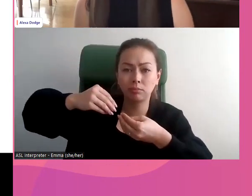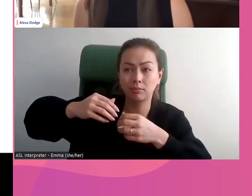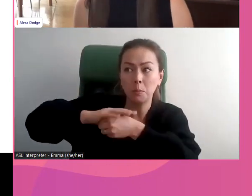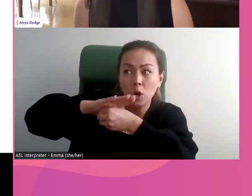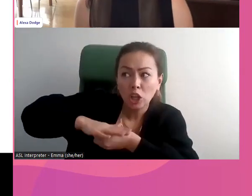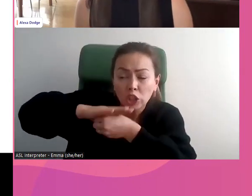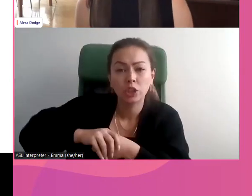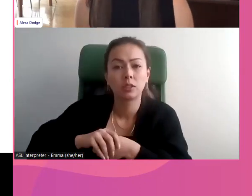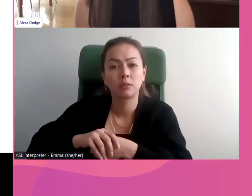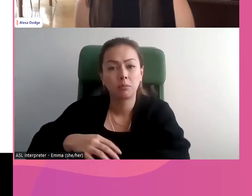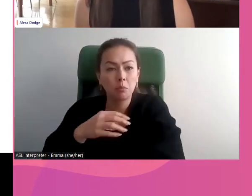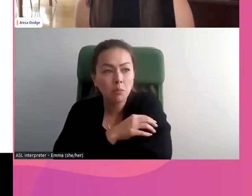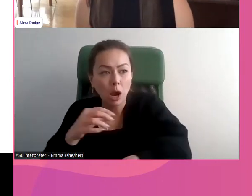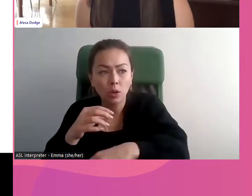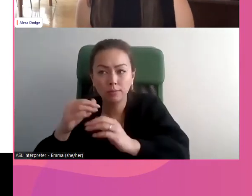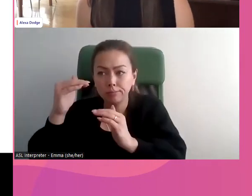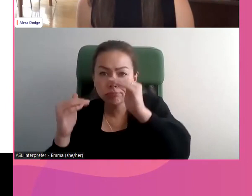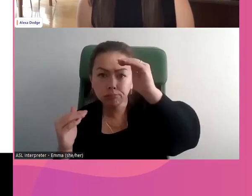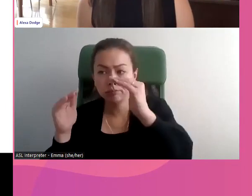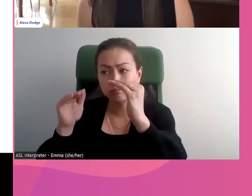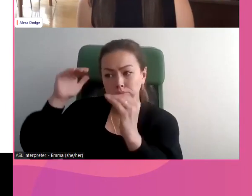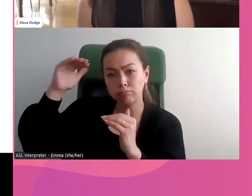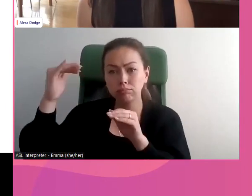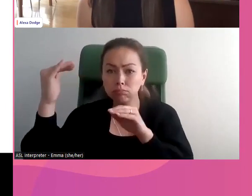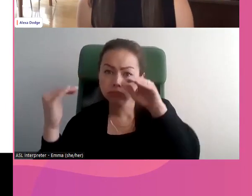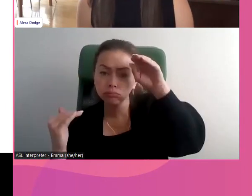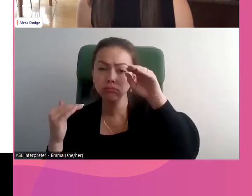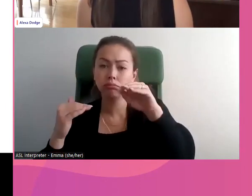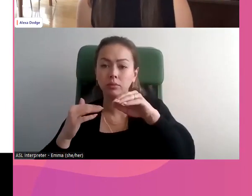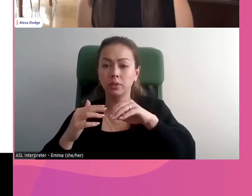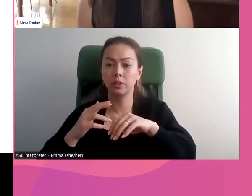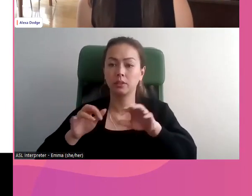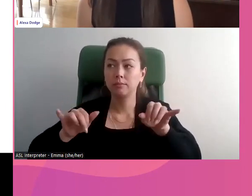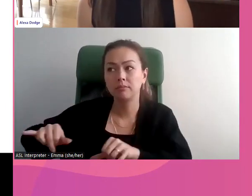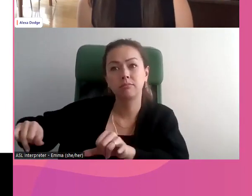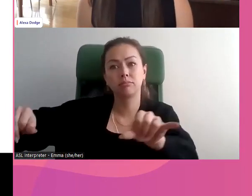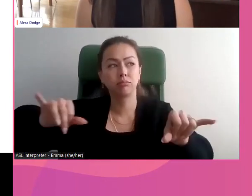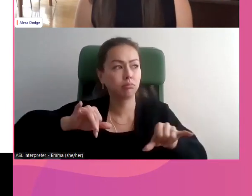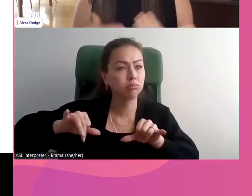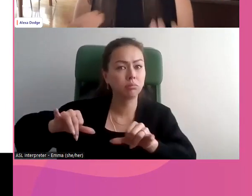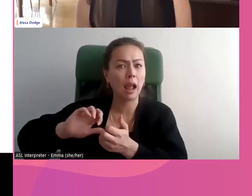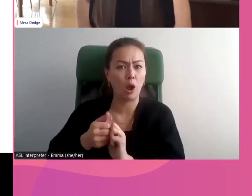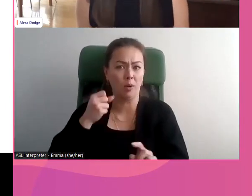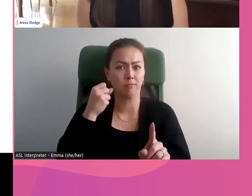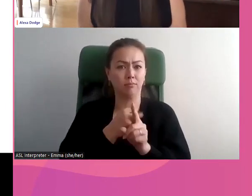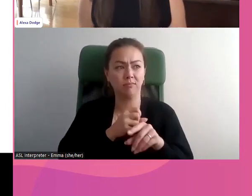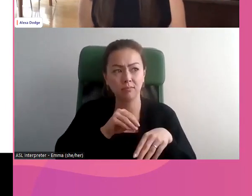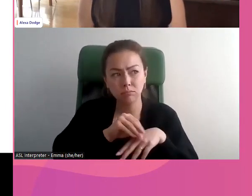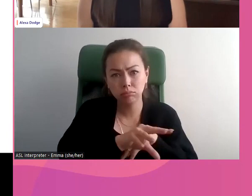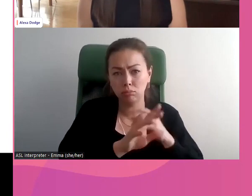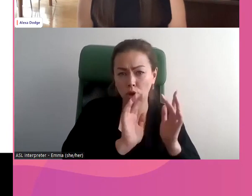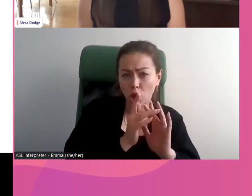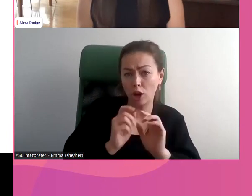pressions auxquelles ils sont confrontés ainsi qu'aux relations toxiques qui découlent en